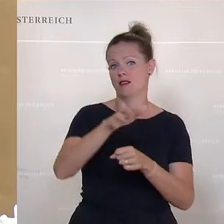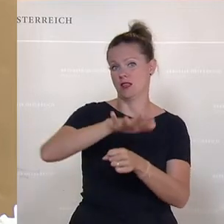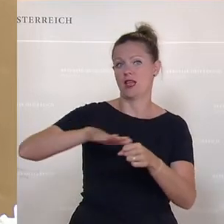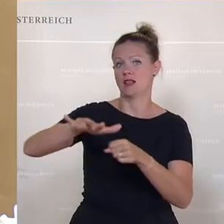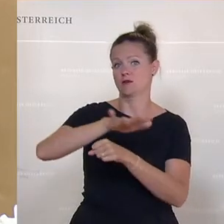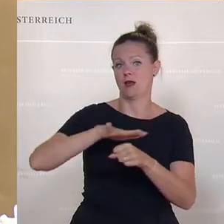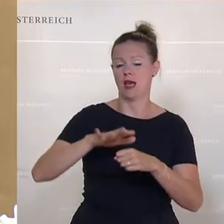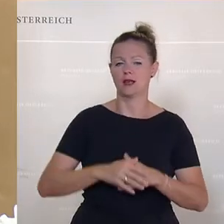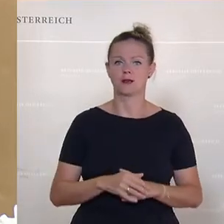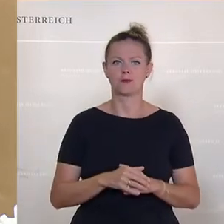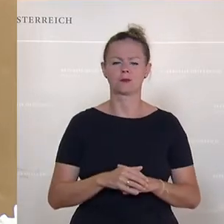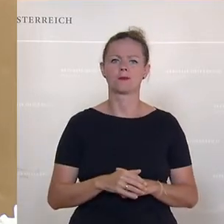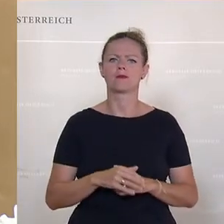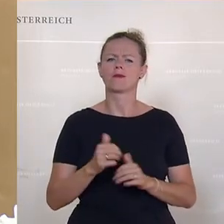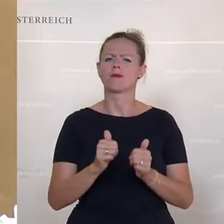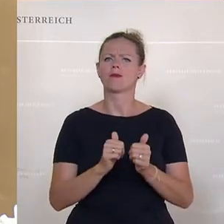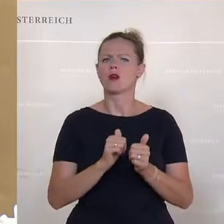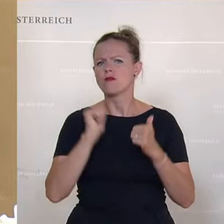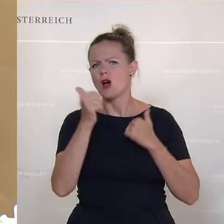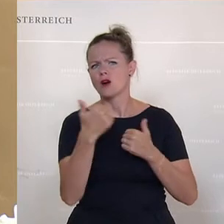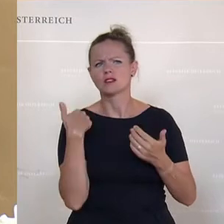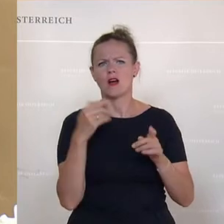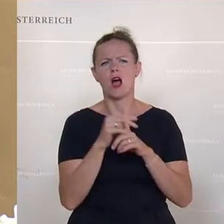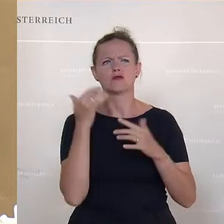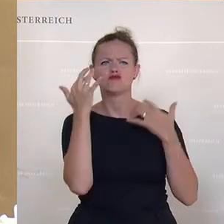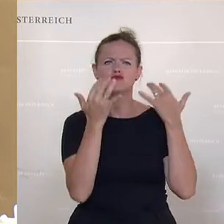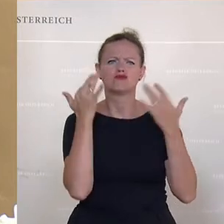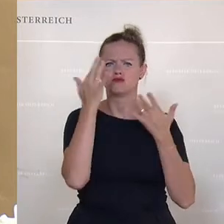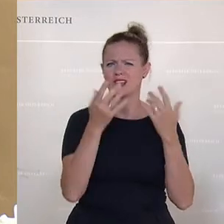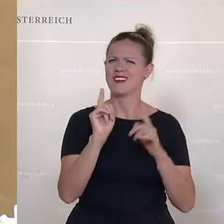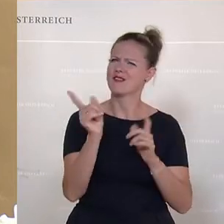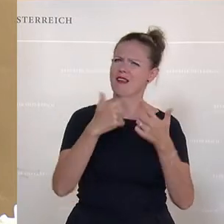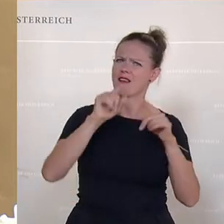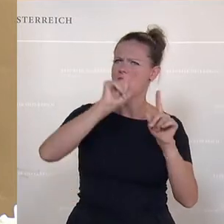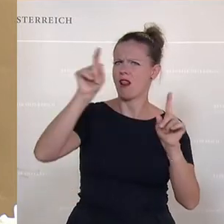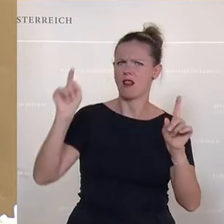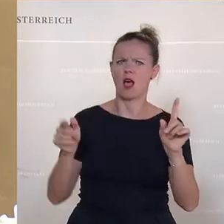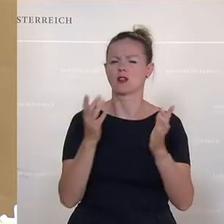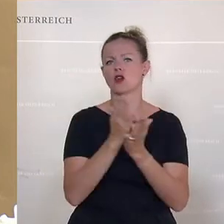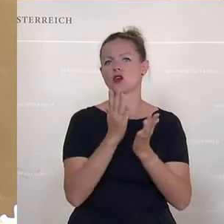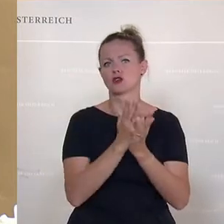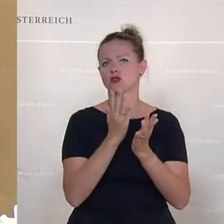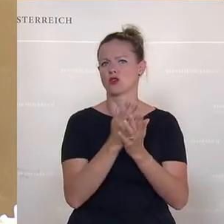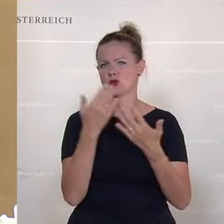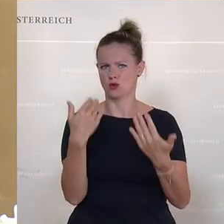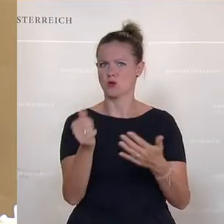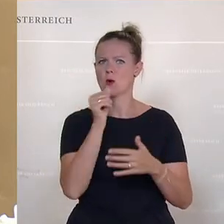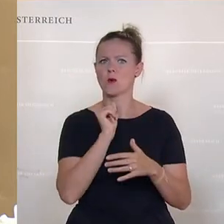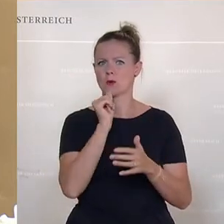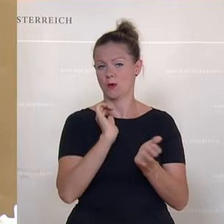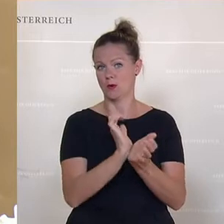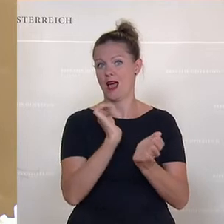Im Vorfeld habe ich mir auch ein wenig Gedanken darüber gemacht und mir angesehen, welche Länder bereits sovereign Green Bonds emittieren